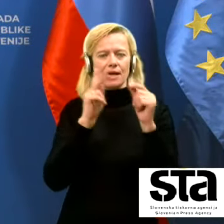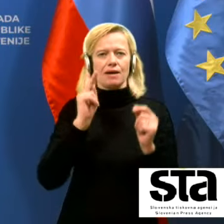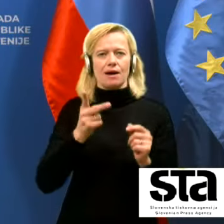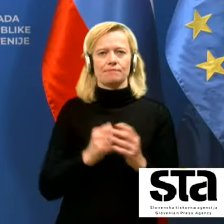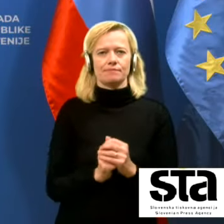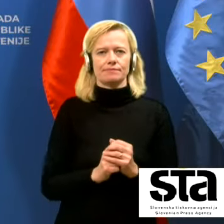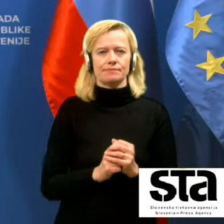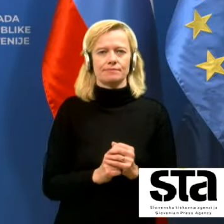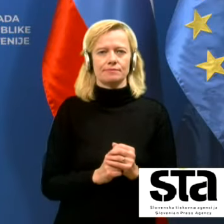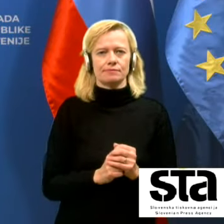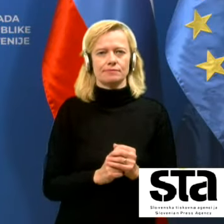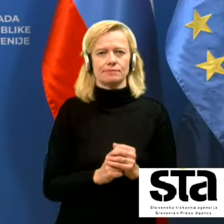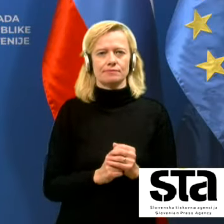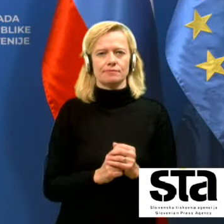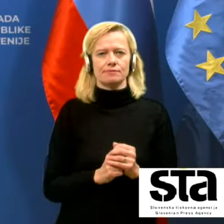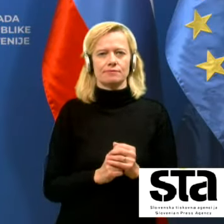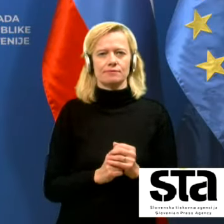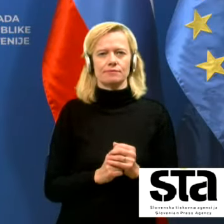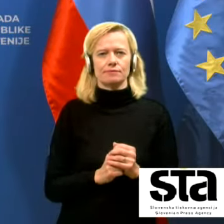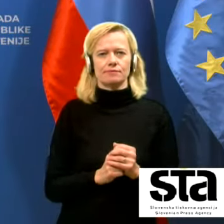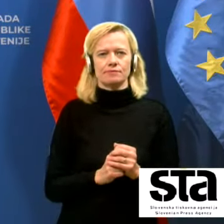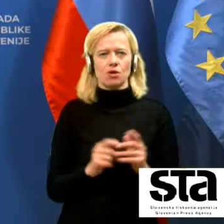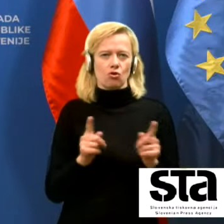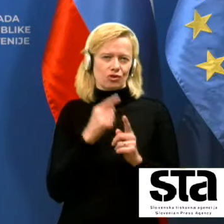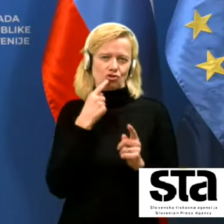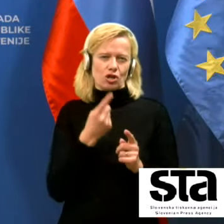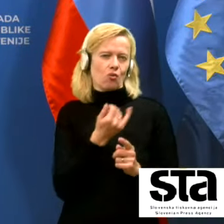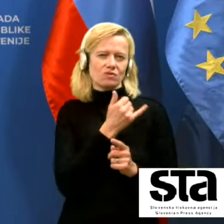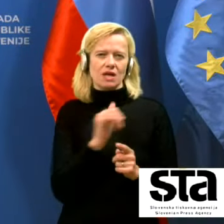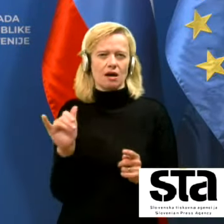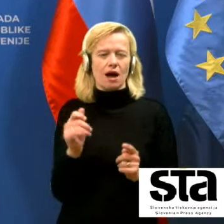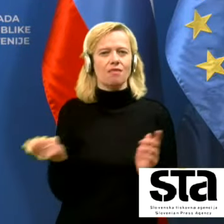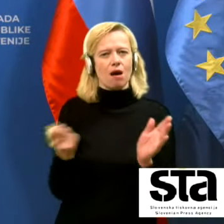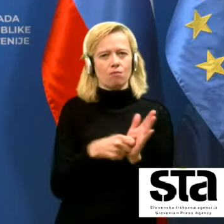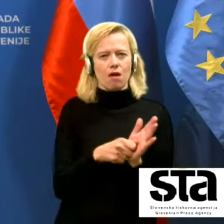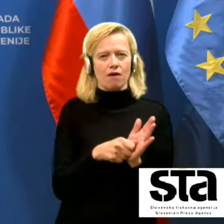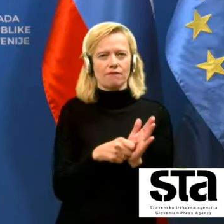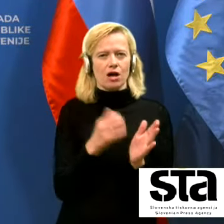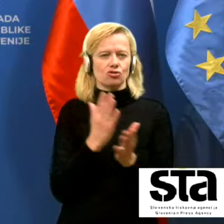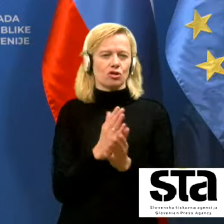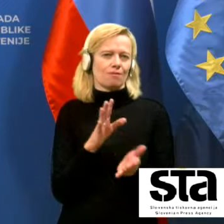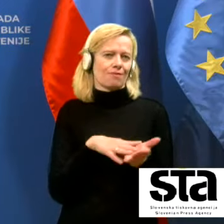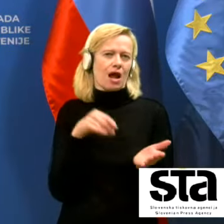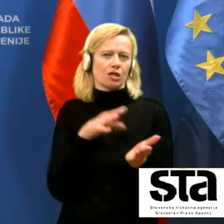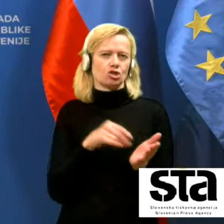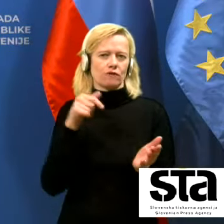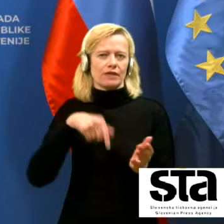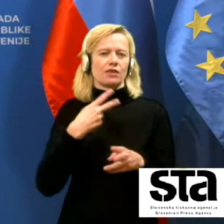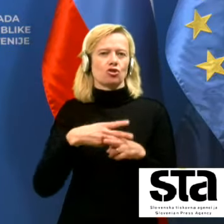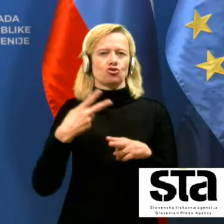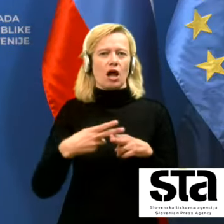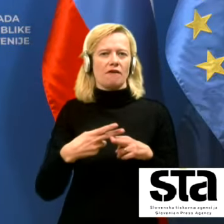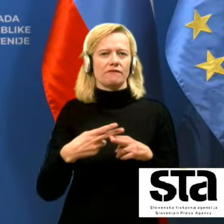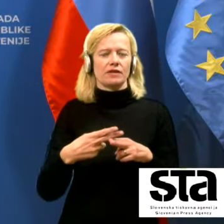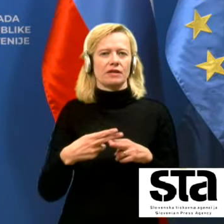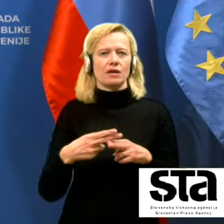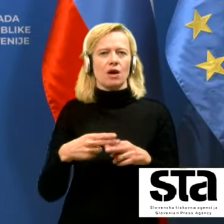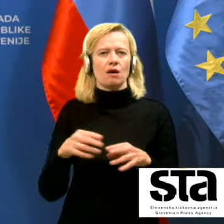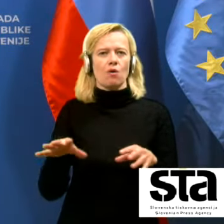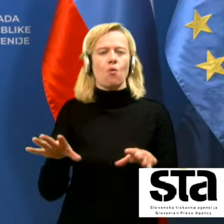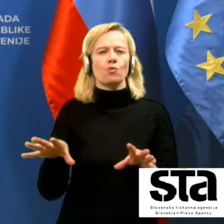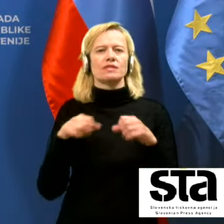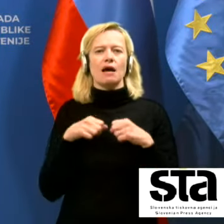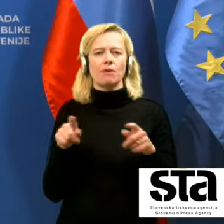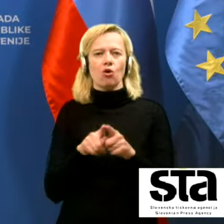kot je rečeno vsaka nabava se že praktično v tej državi smatra kot na